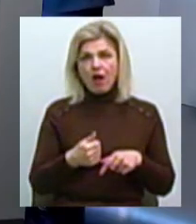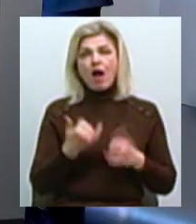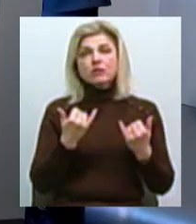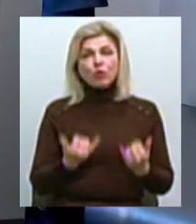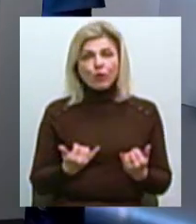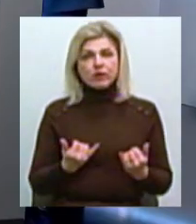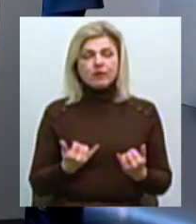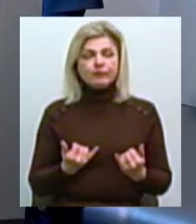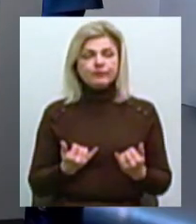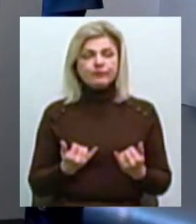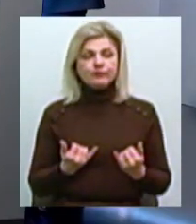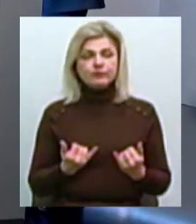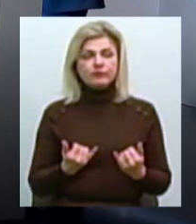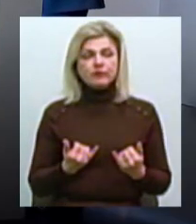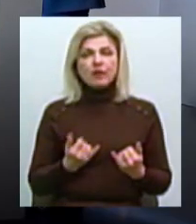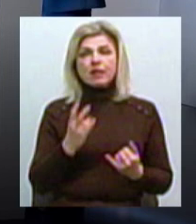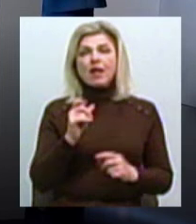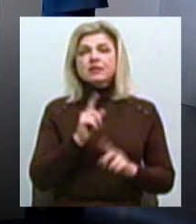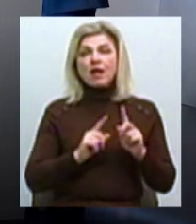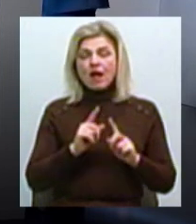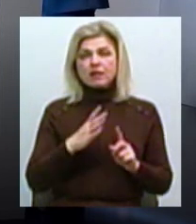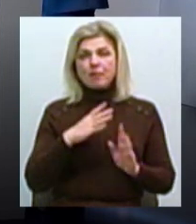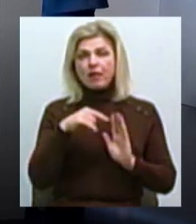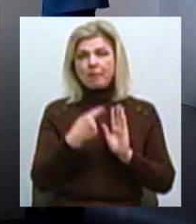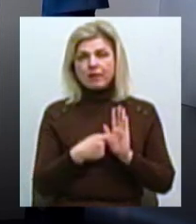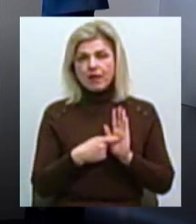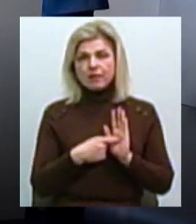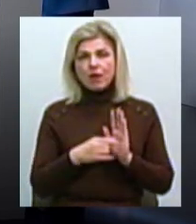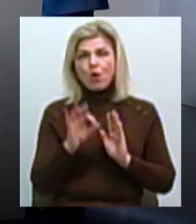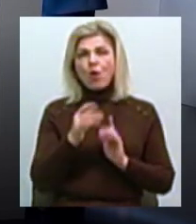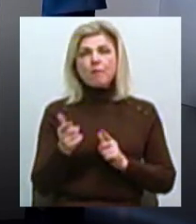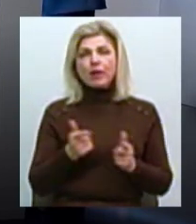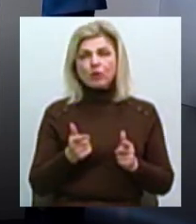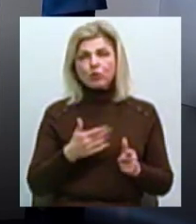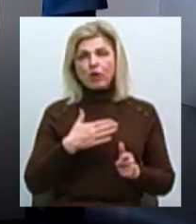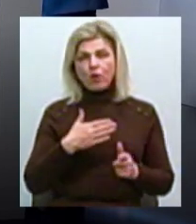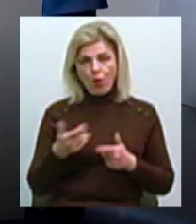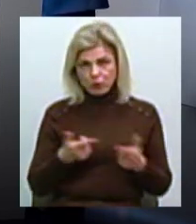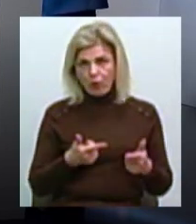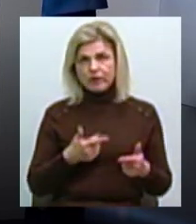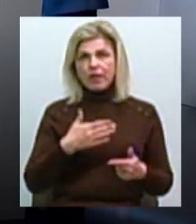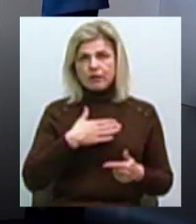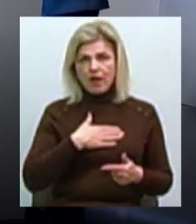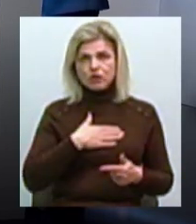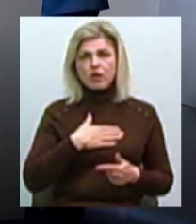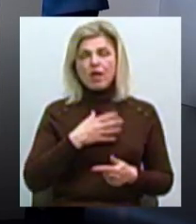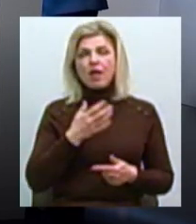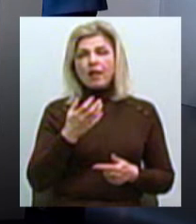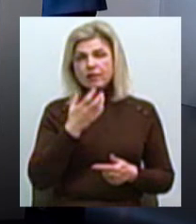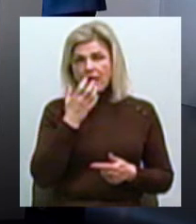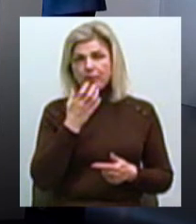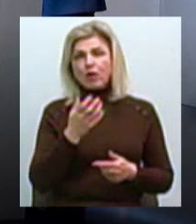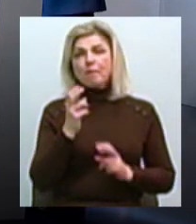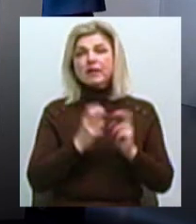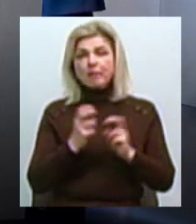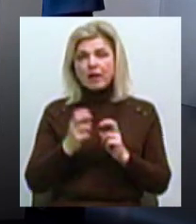позачерговій нараді було питання щодо підготовки наших теплогенеруючих підприємств